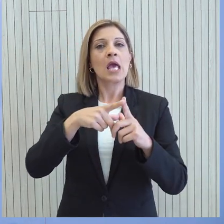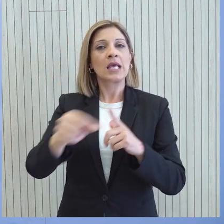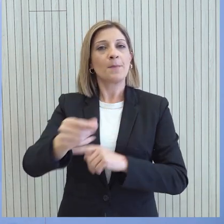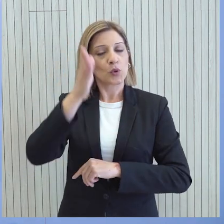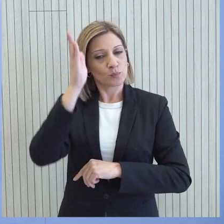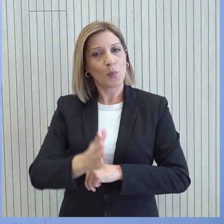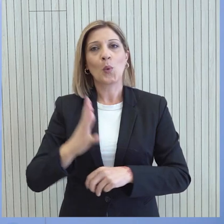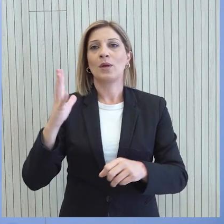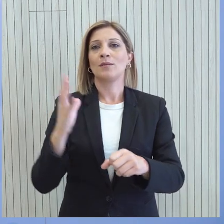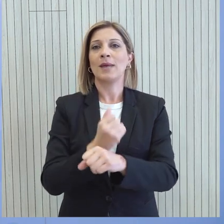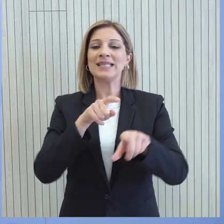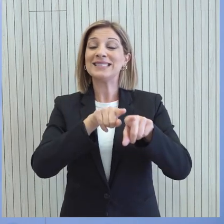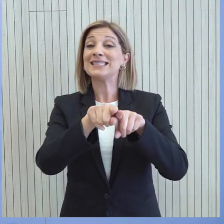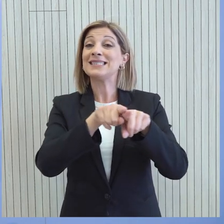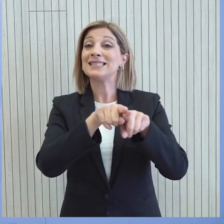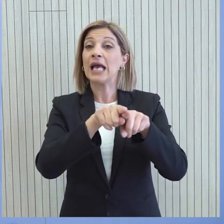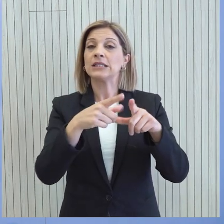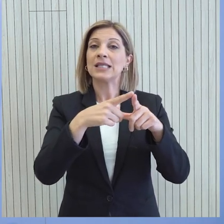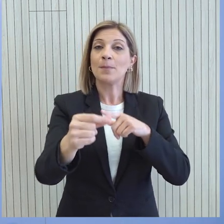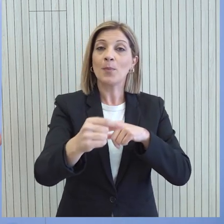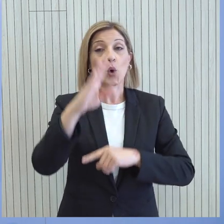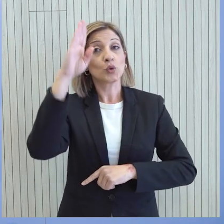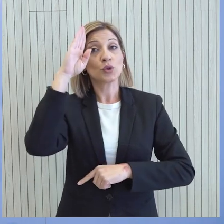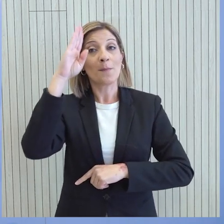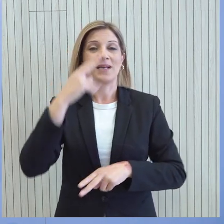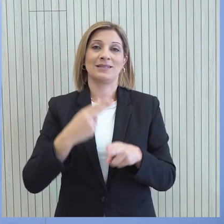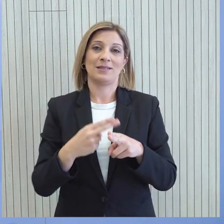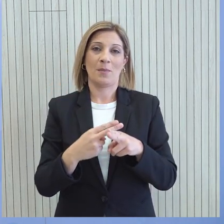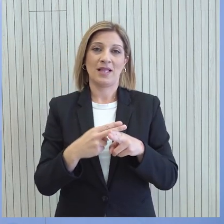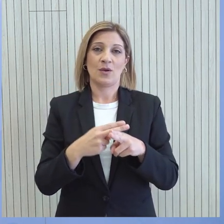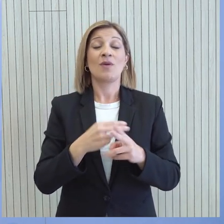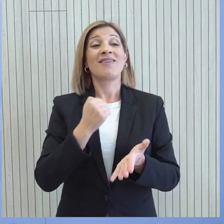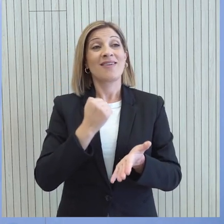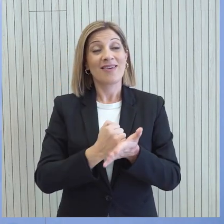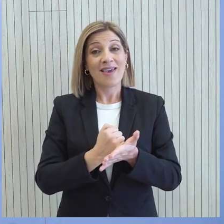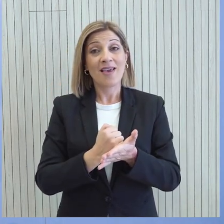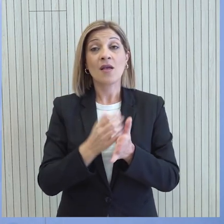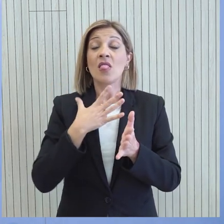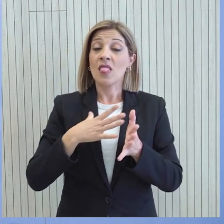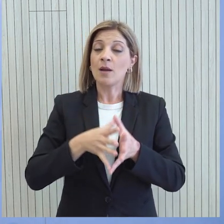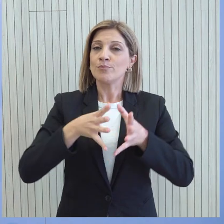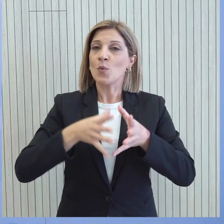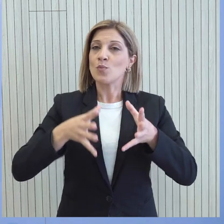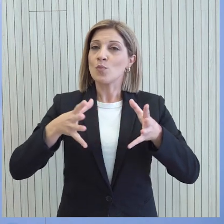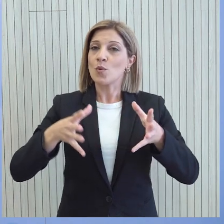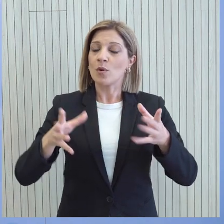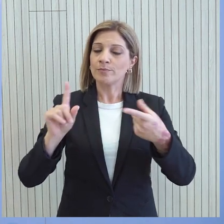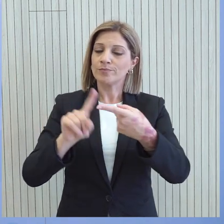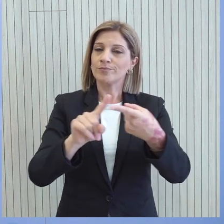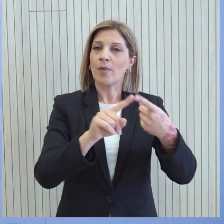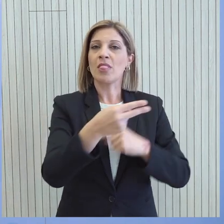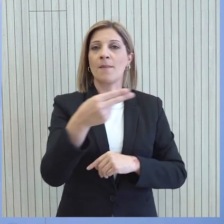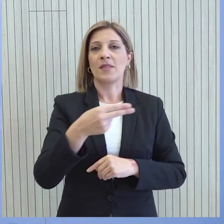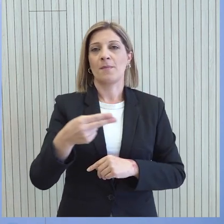ενδυνάμωσης αυτής της σχέσης και της προοπτικής εμβάθυσής της, αλλά και διεύρυνσης της σε μια σειρά αποτομής.